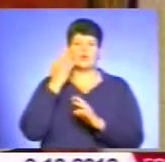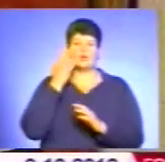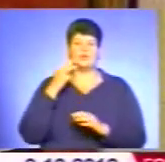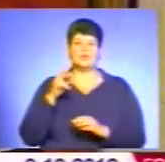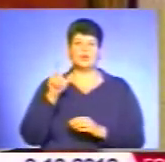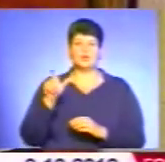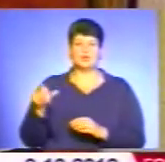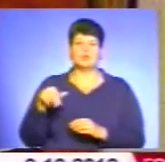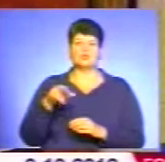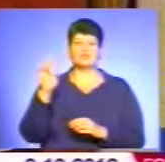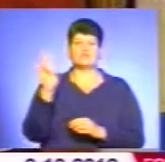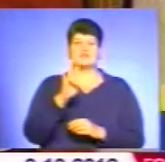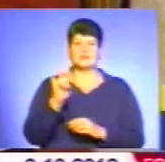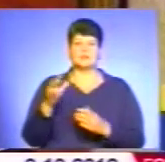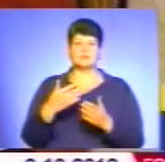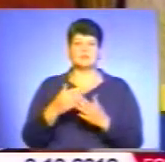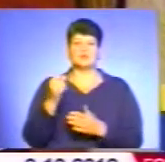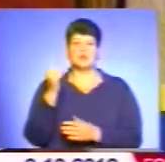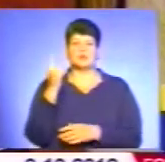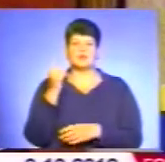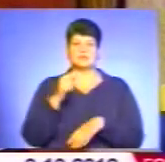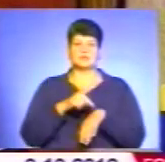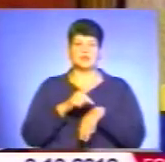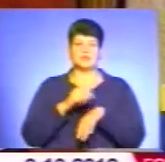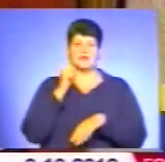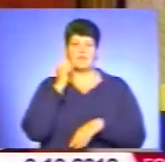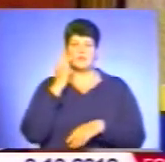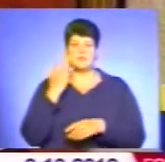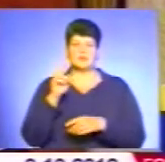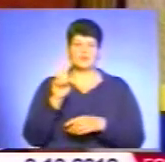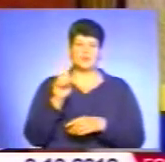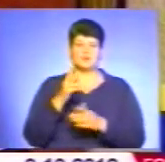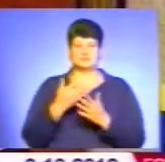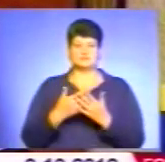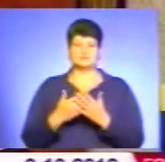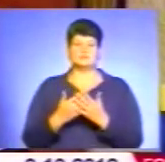церкву, переважно 11-та година в обід, в другу годину,